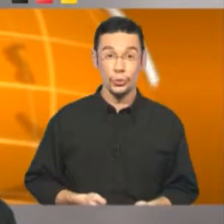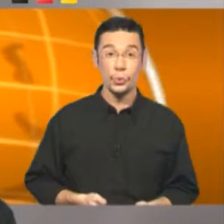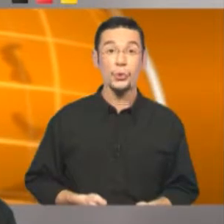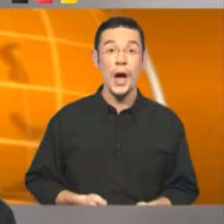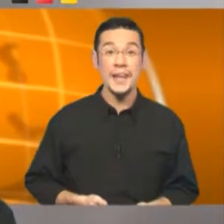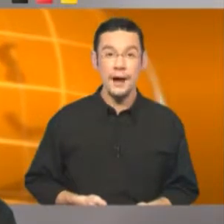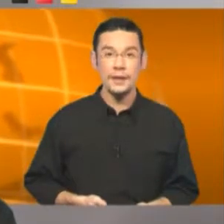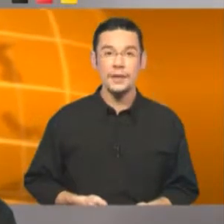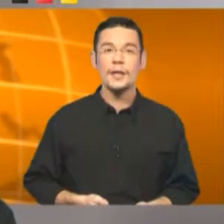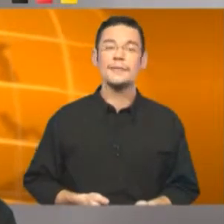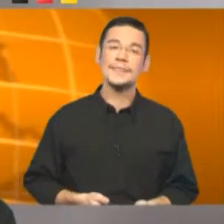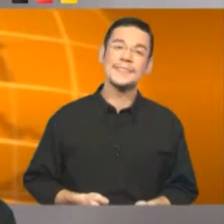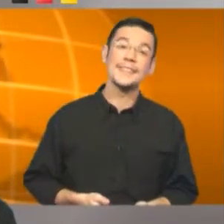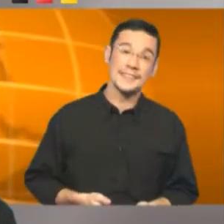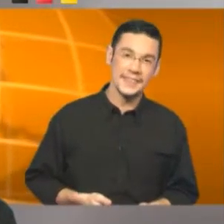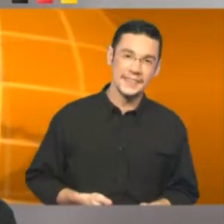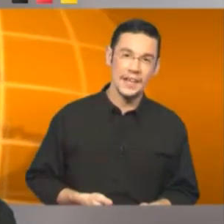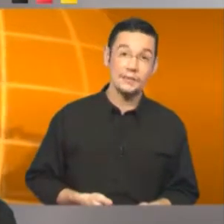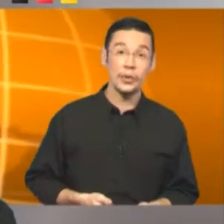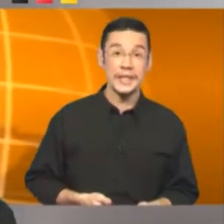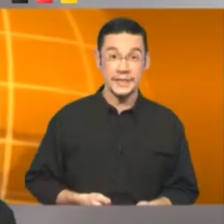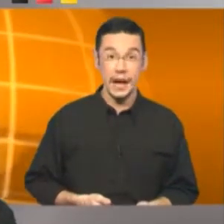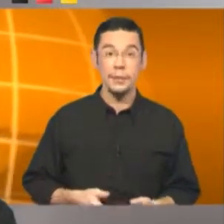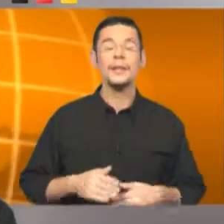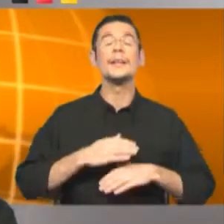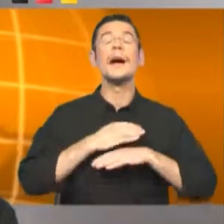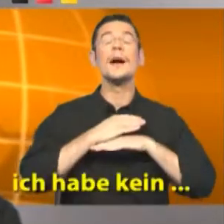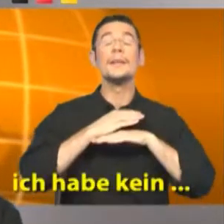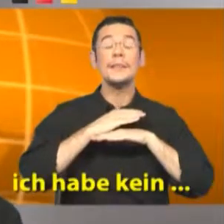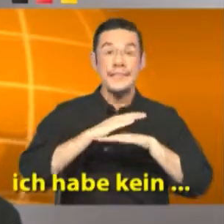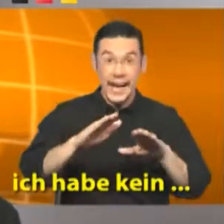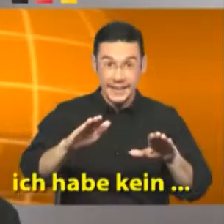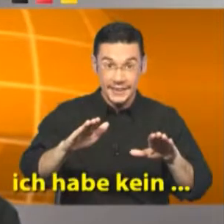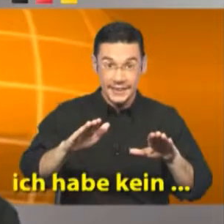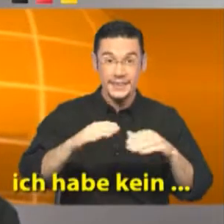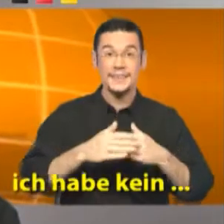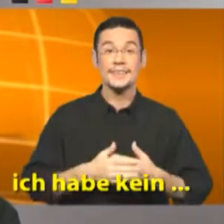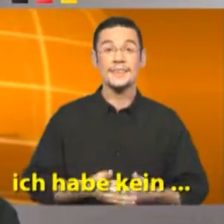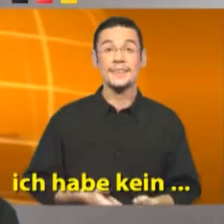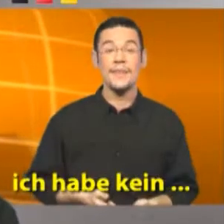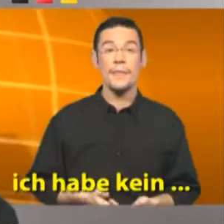Lui Was ist das Gegenteil von ich habe? Ich habe kein.